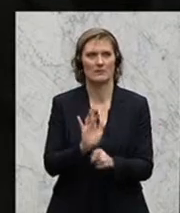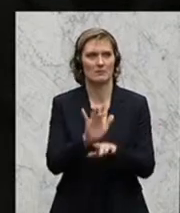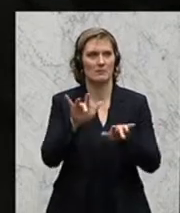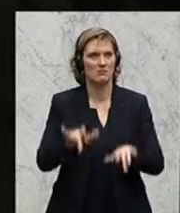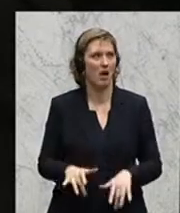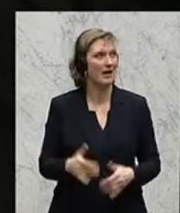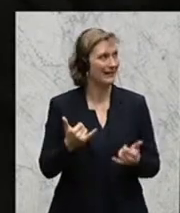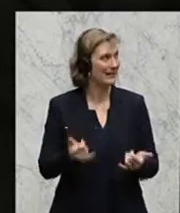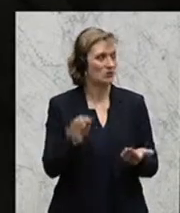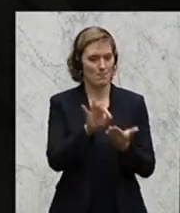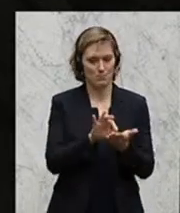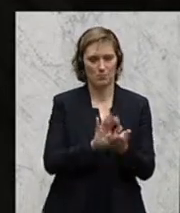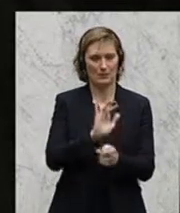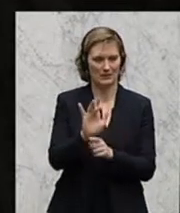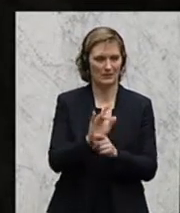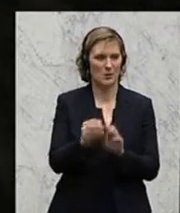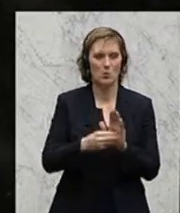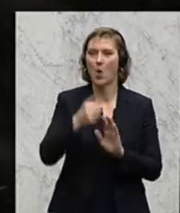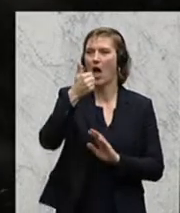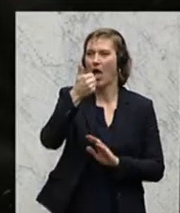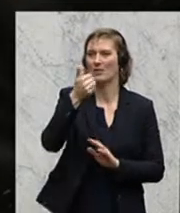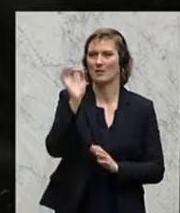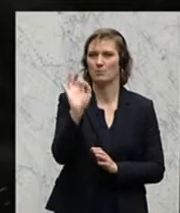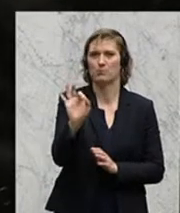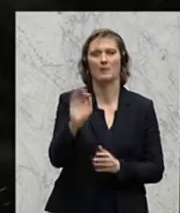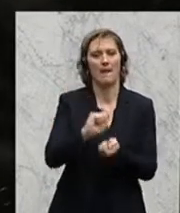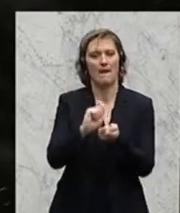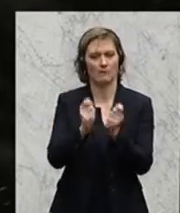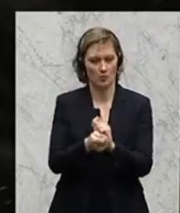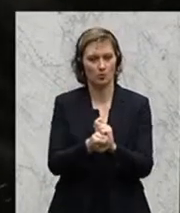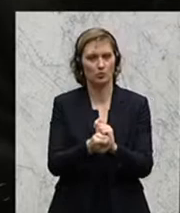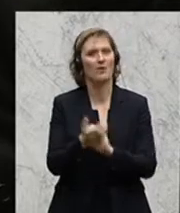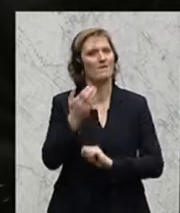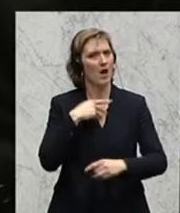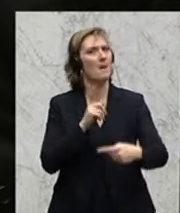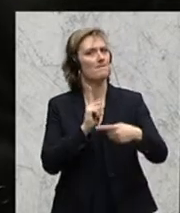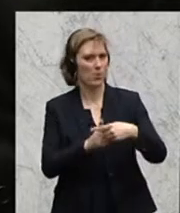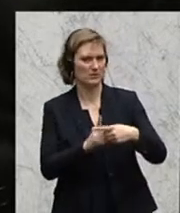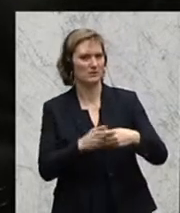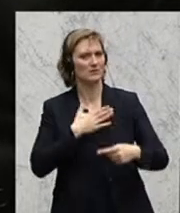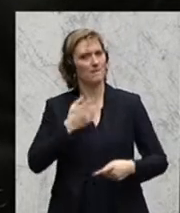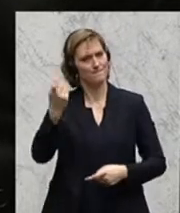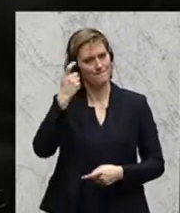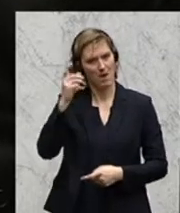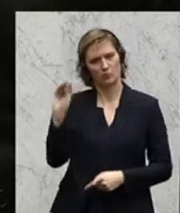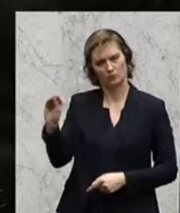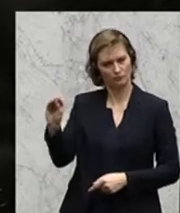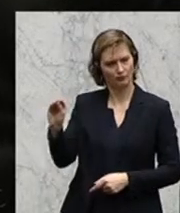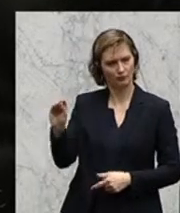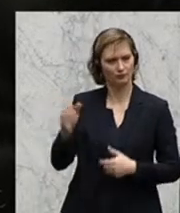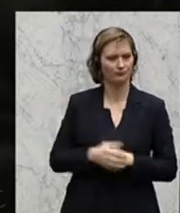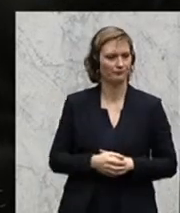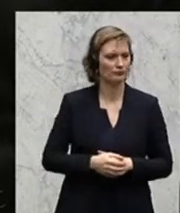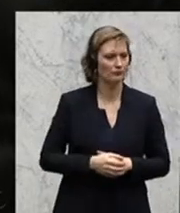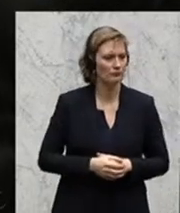Und wenn wir schon dabei sind, möchte ich aber jetzt eine dieser Änderungen ansprechen, die sehr wohl auch im positiven Sinne von unserer Seite auch zu gutieren